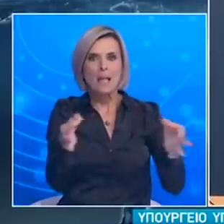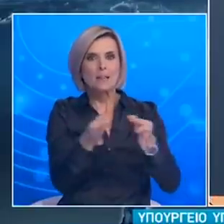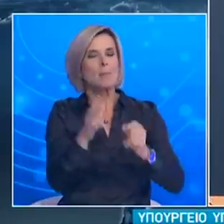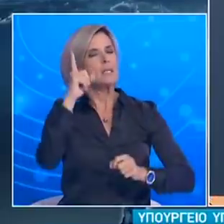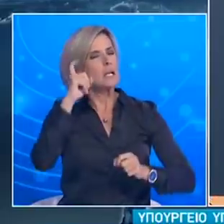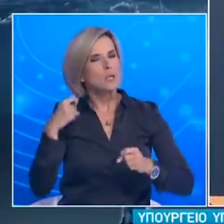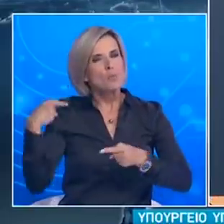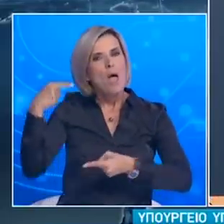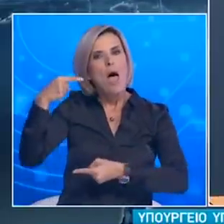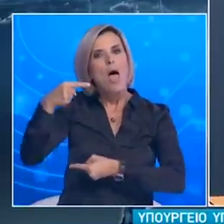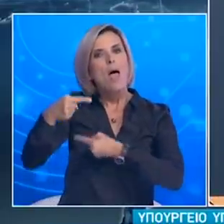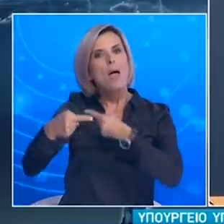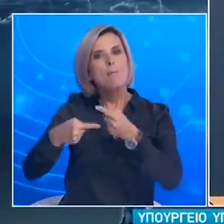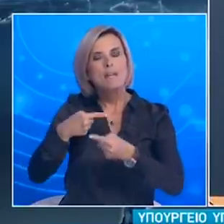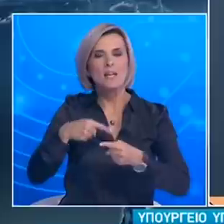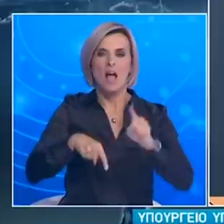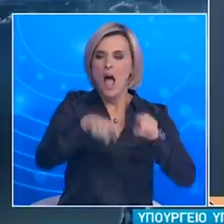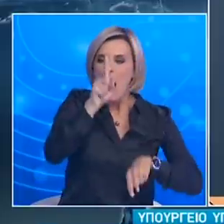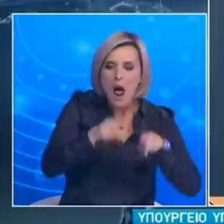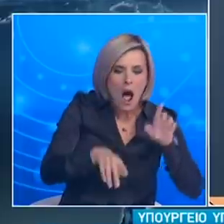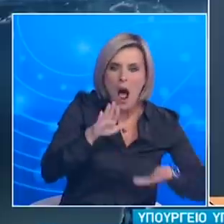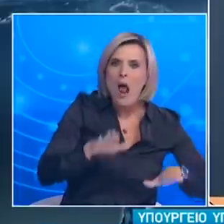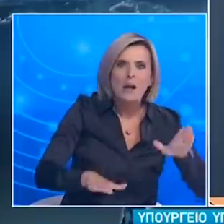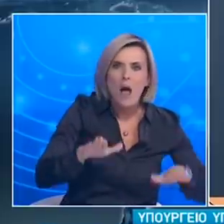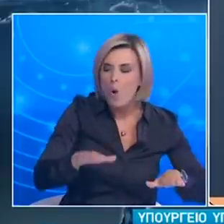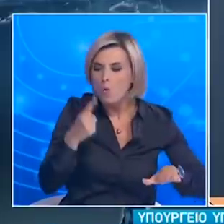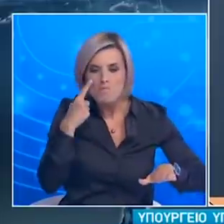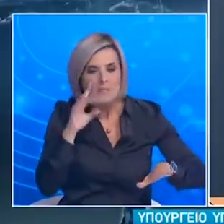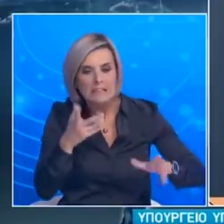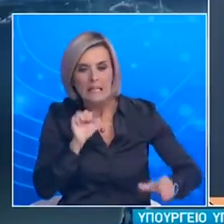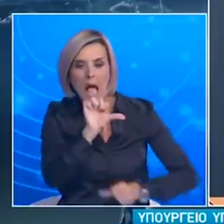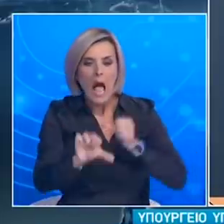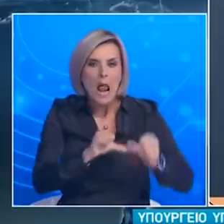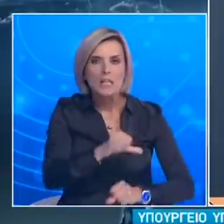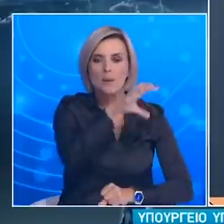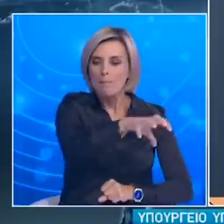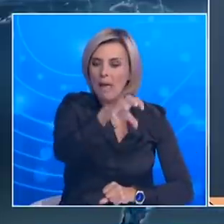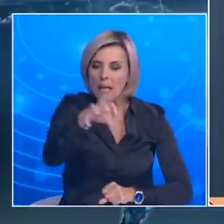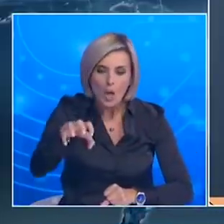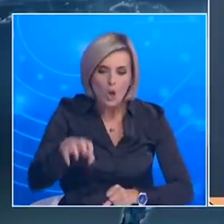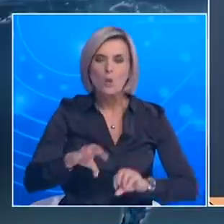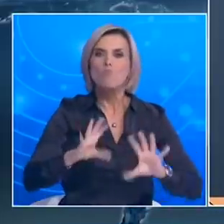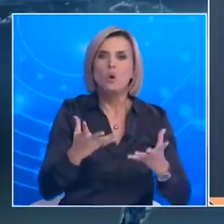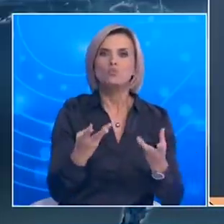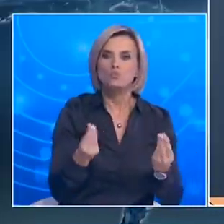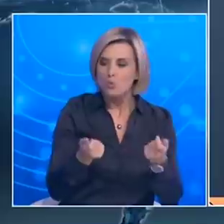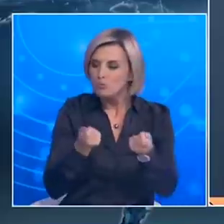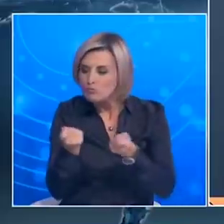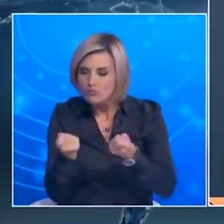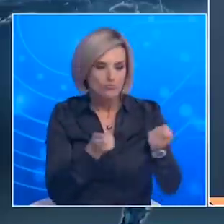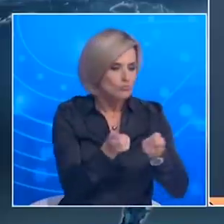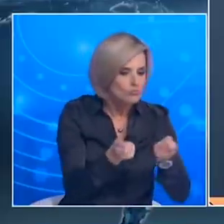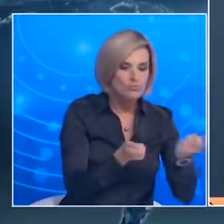ανταποκριθούμε σε κάθε διαφοροποίηση αυτών των δεδομένων. Πάντα με γνώμονα την προστασία της δημόσιας υγείας. Πάντα με